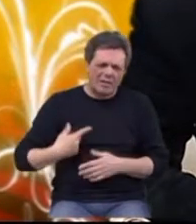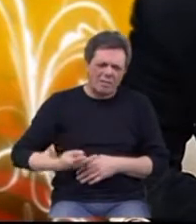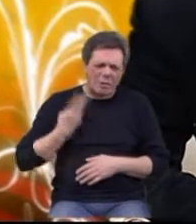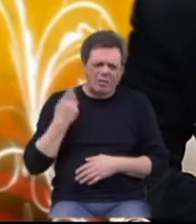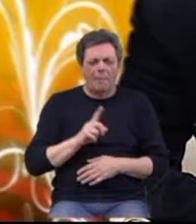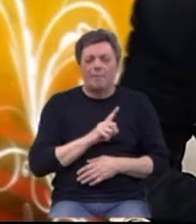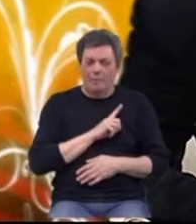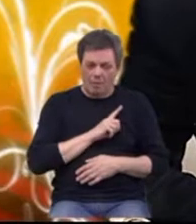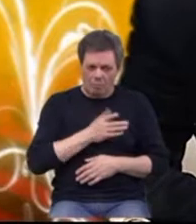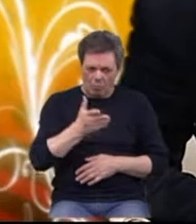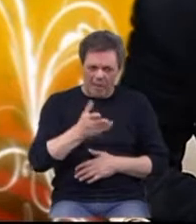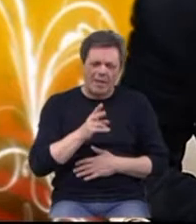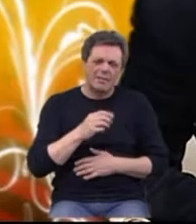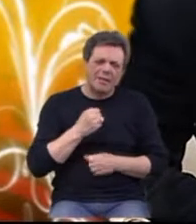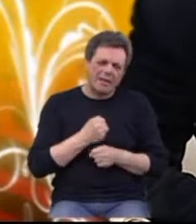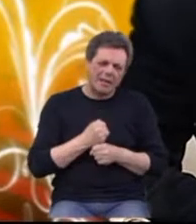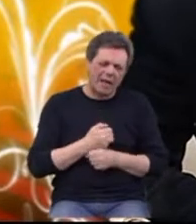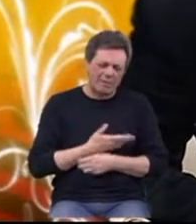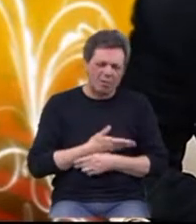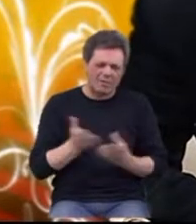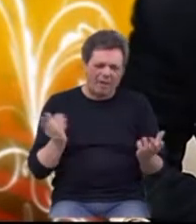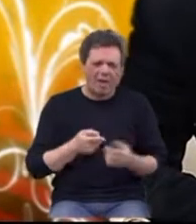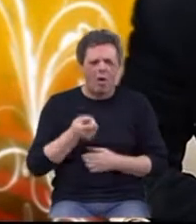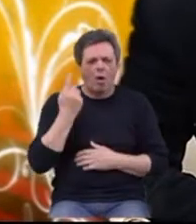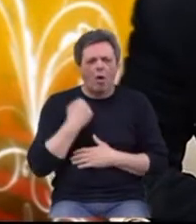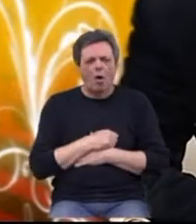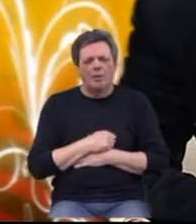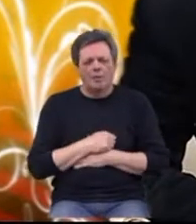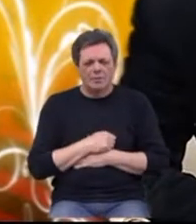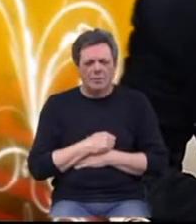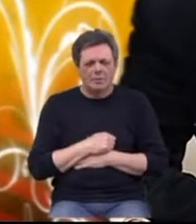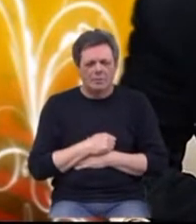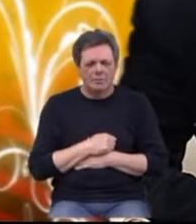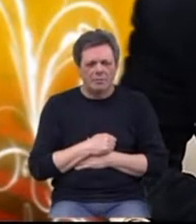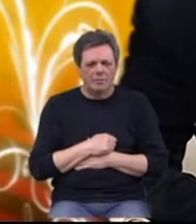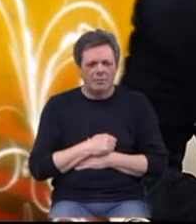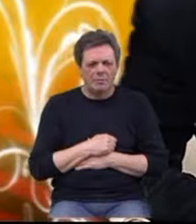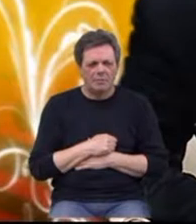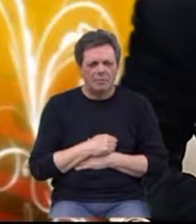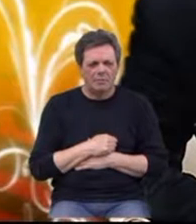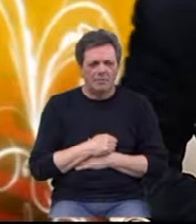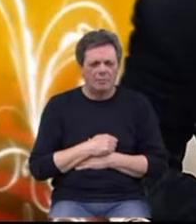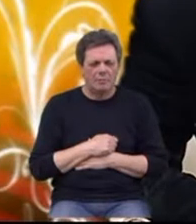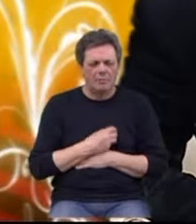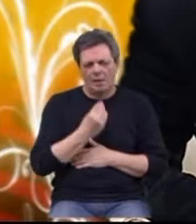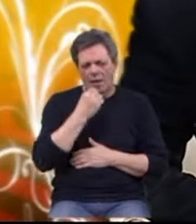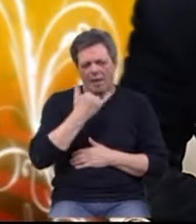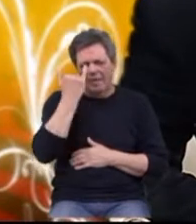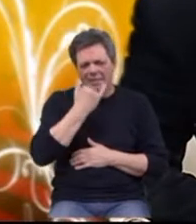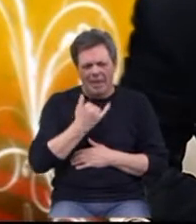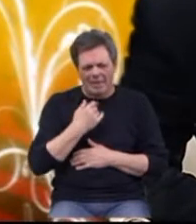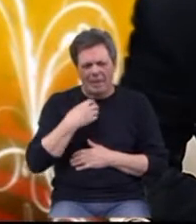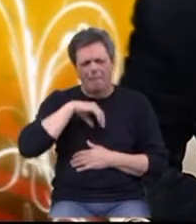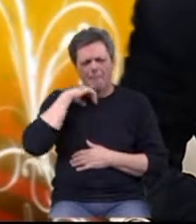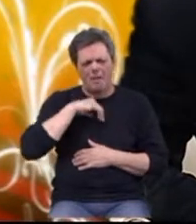da u Rijeci radimo sve od dijete psiholoških